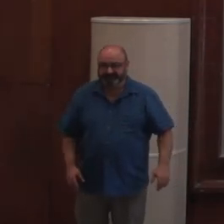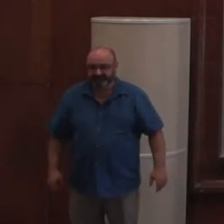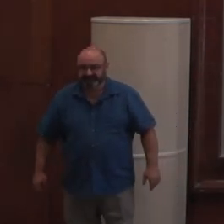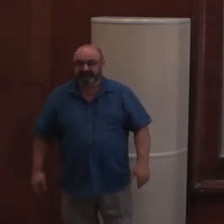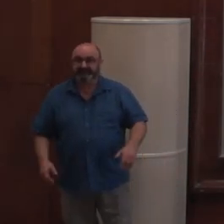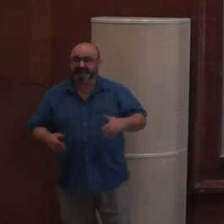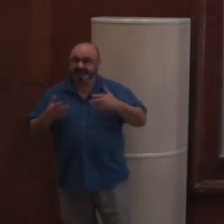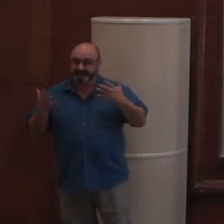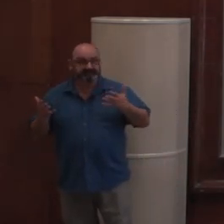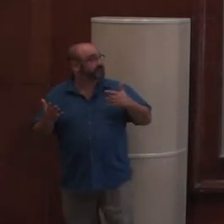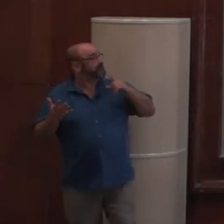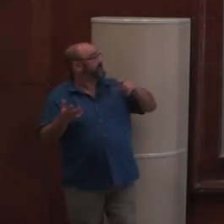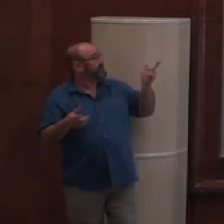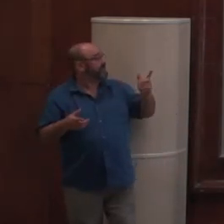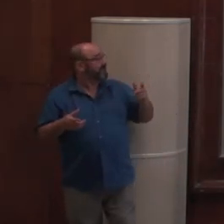si c'est pour faire du développement front.